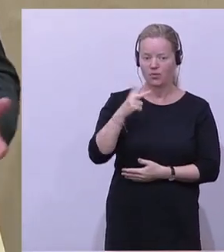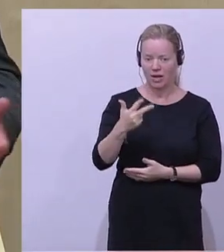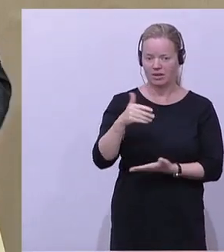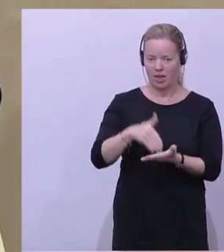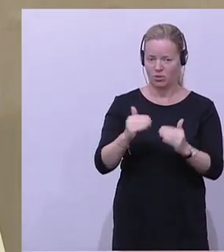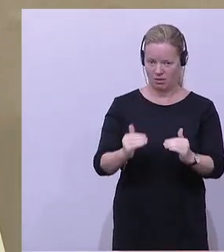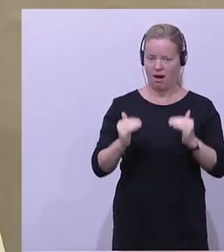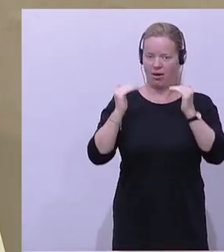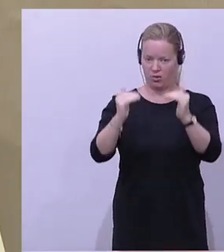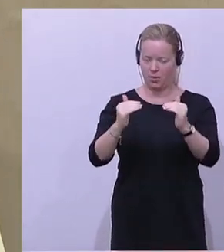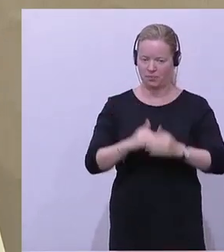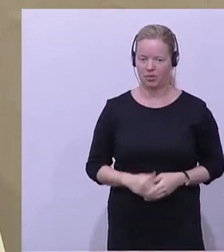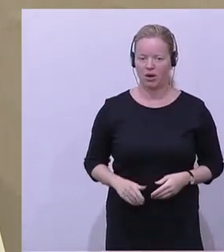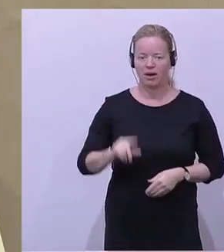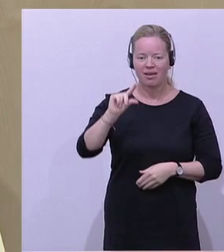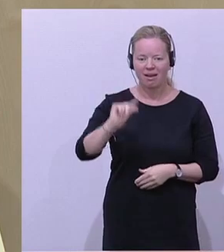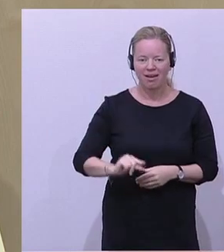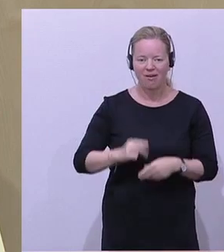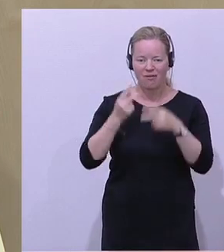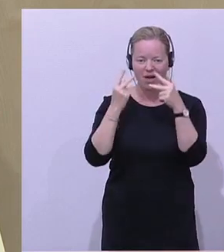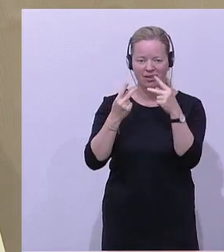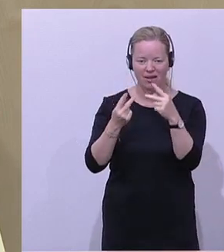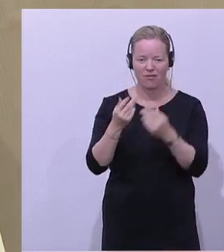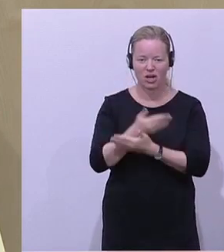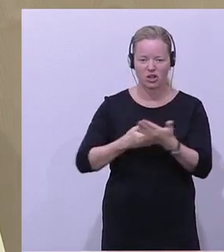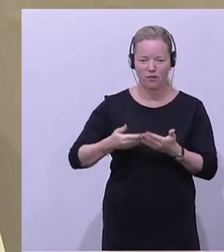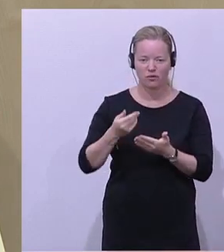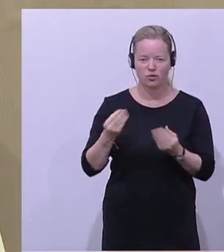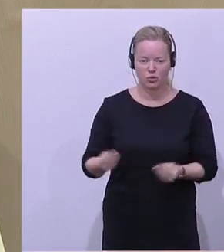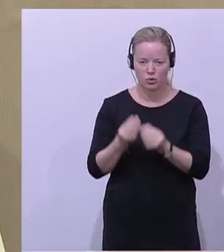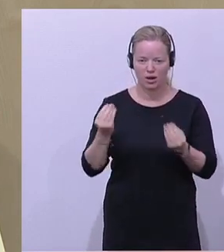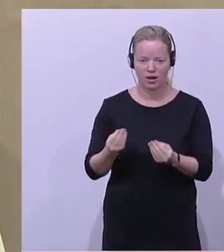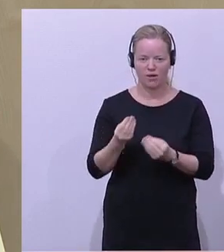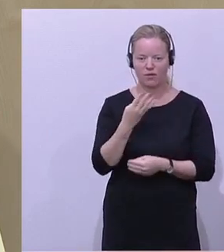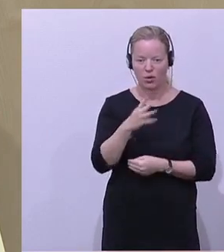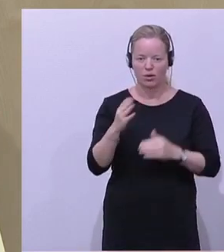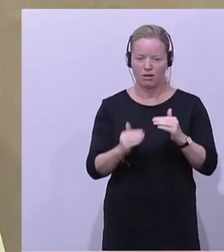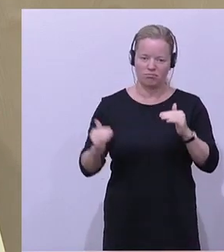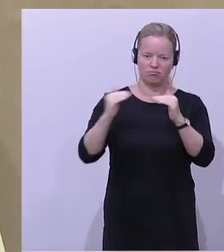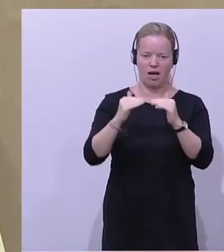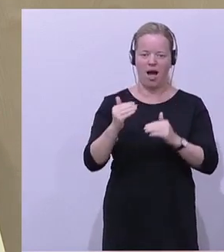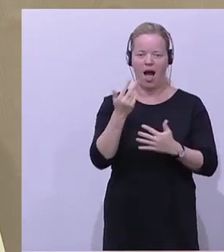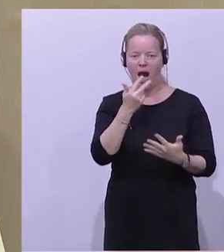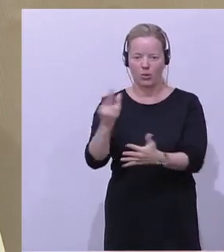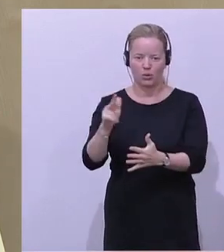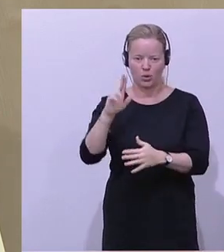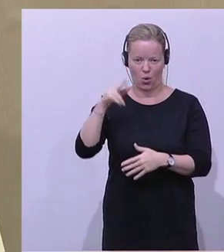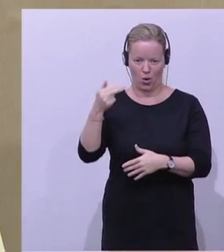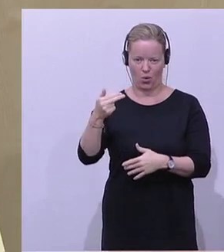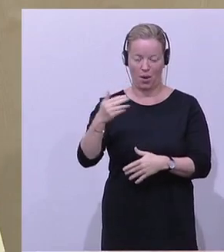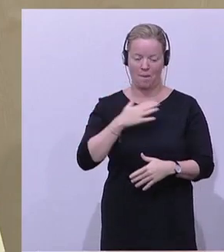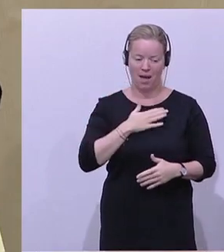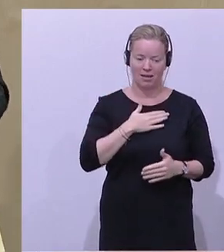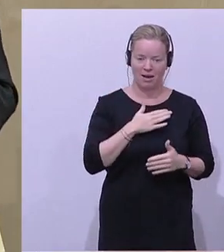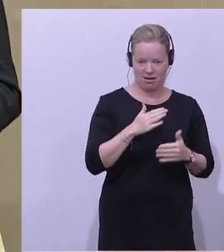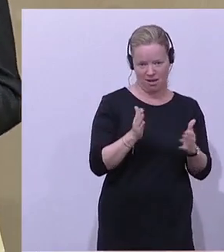und die geringwertigen Wirtschaftsgüter von 400 auf 800 Euro angehoben. Hier darf ich aus der Praxisbericht mit meinem